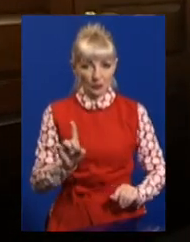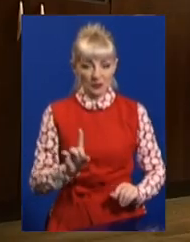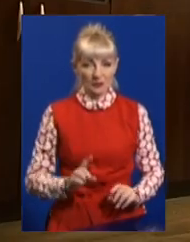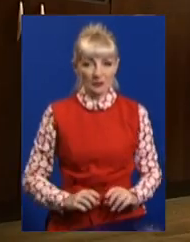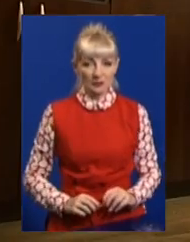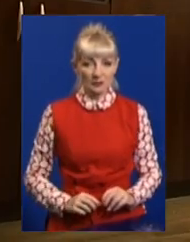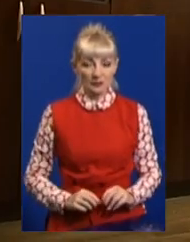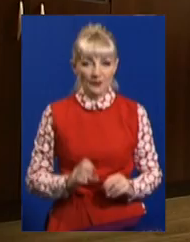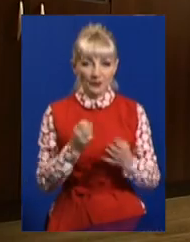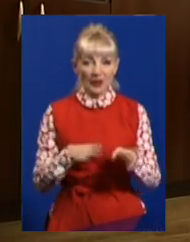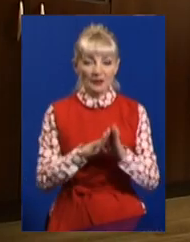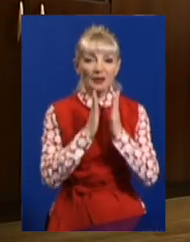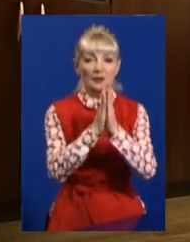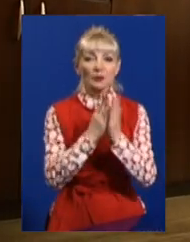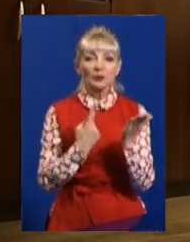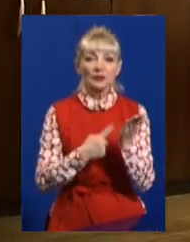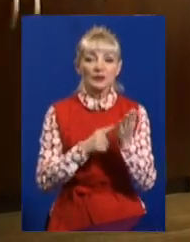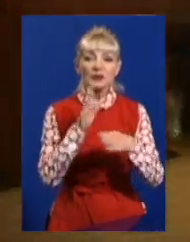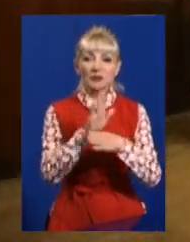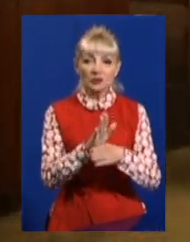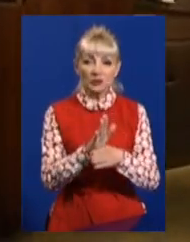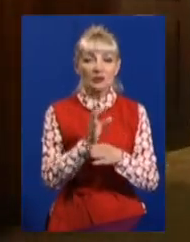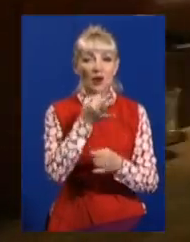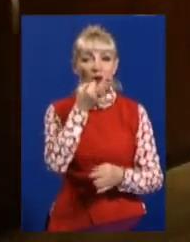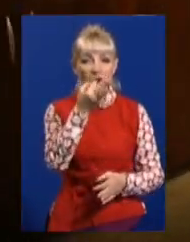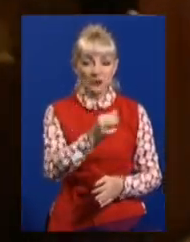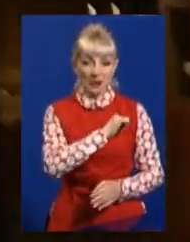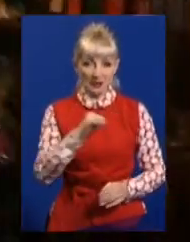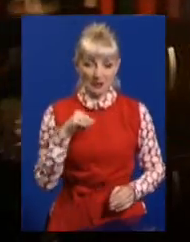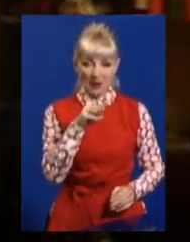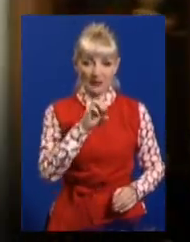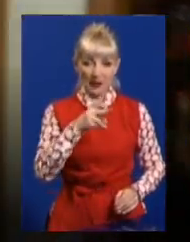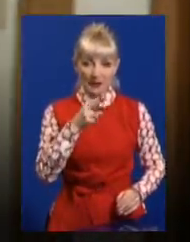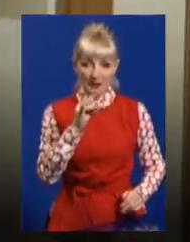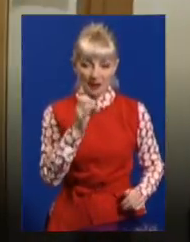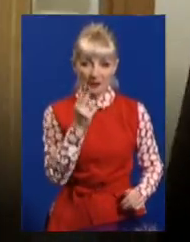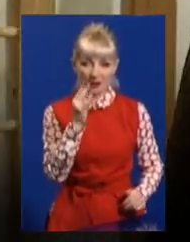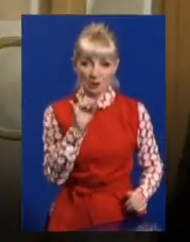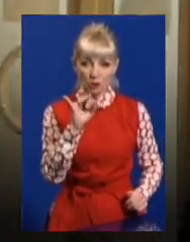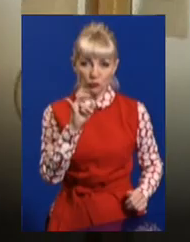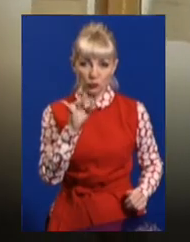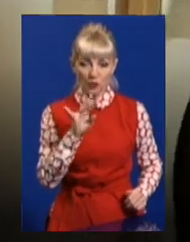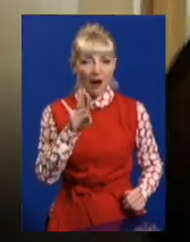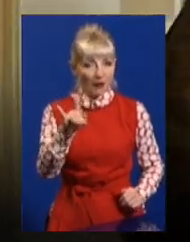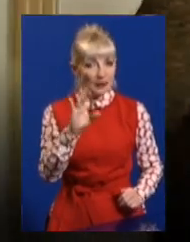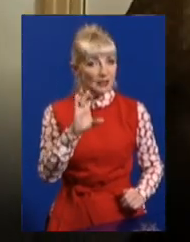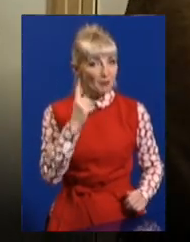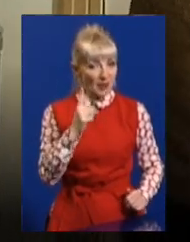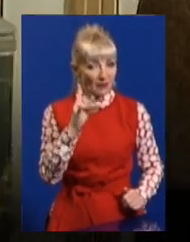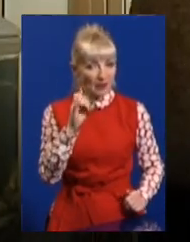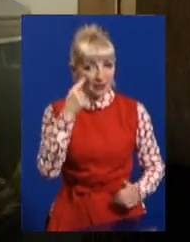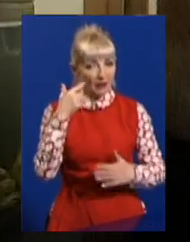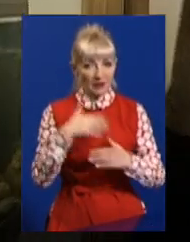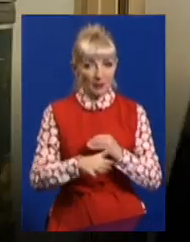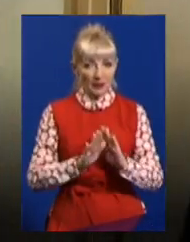А так на прохання підтвердити призначення відповідає сама Тетяна Цибульник. А ви з першого разу не розумієте? А скажіть,